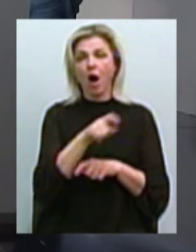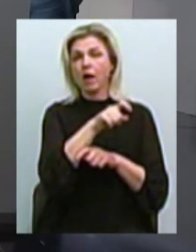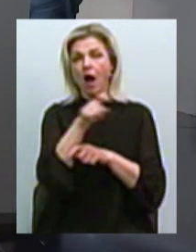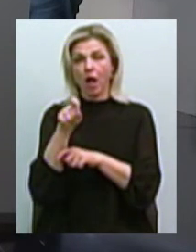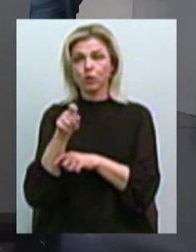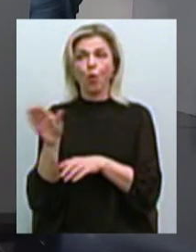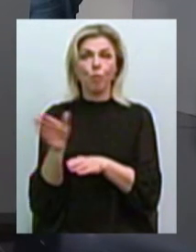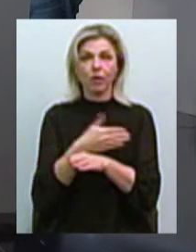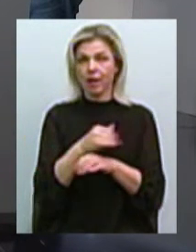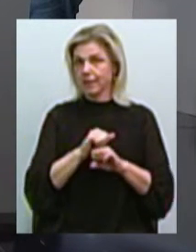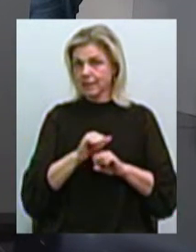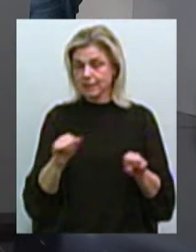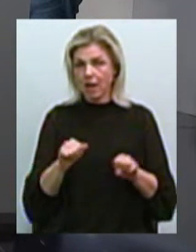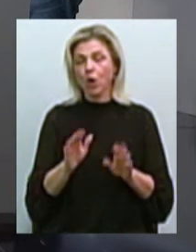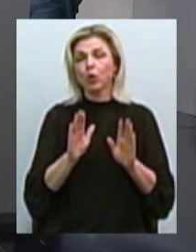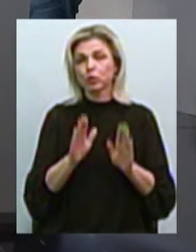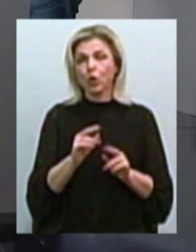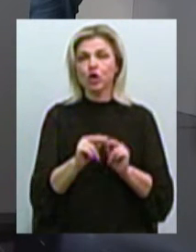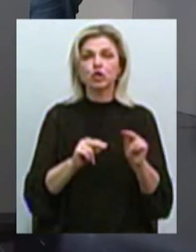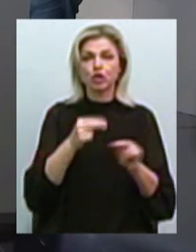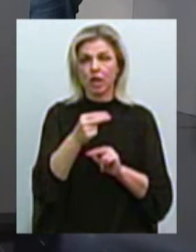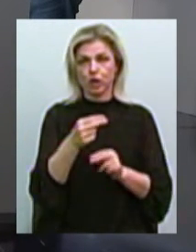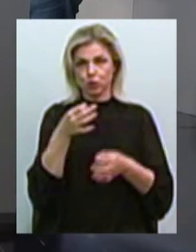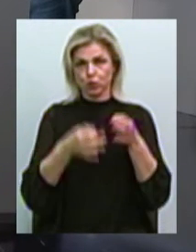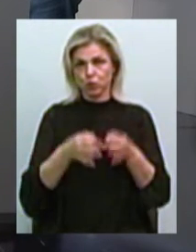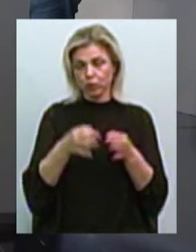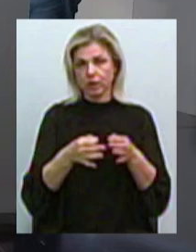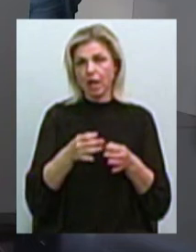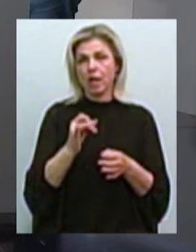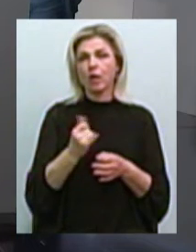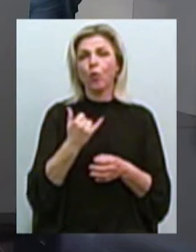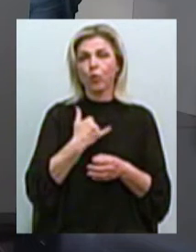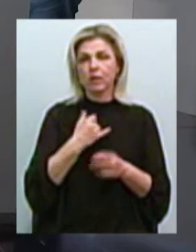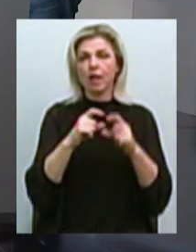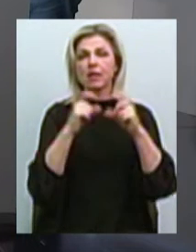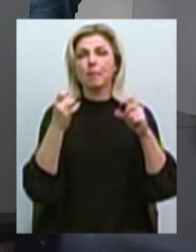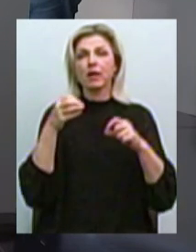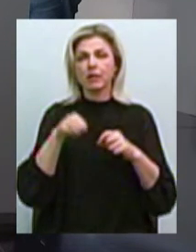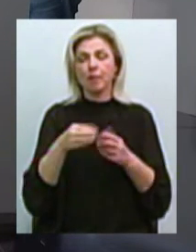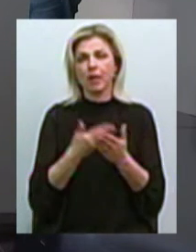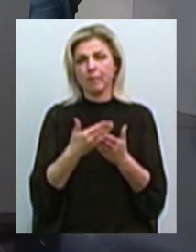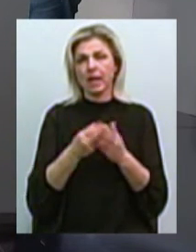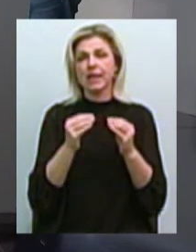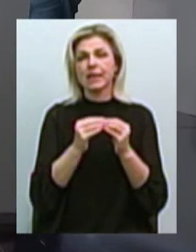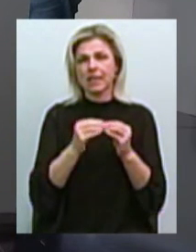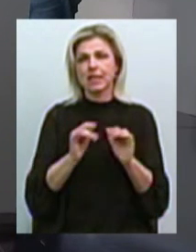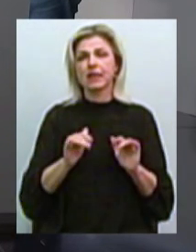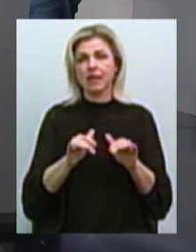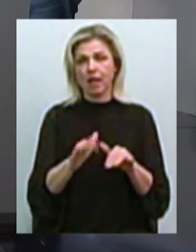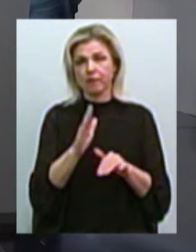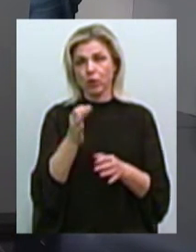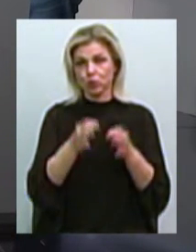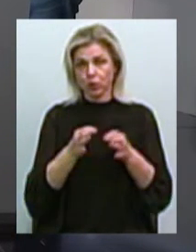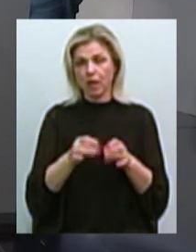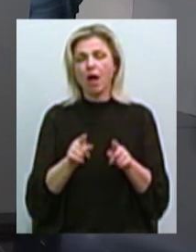снести нельзя. То есть только через обращение в суд. И, насколько я знаю, у нас в юридепартаменте сейчас порядка десяти дел в суде как раз по таким